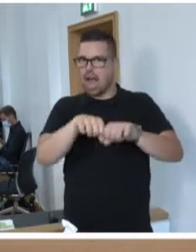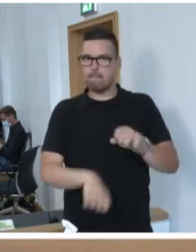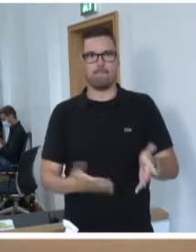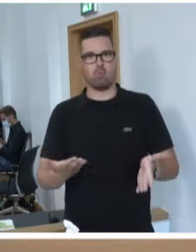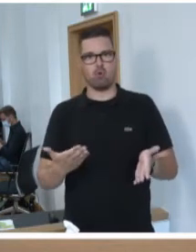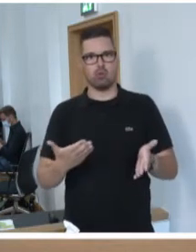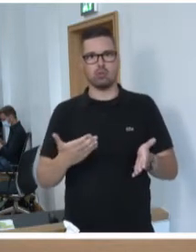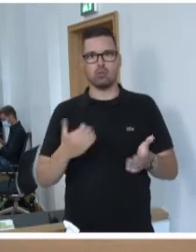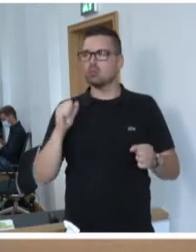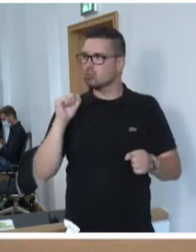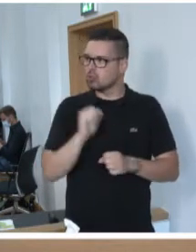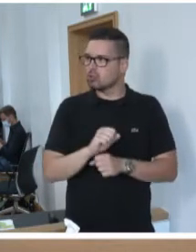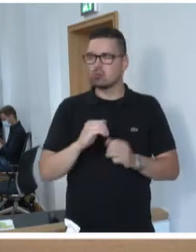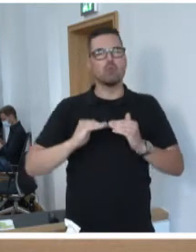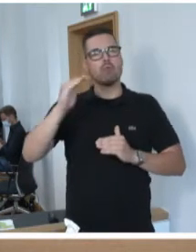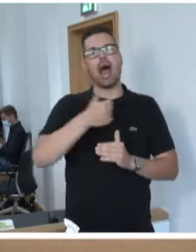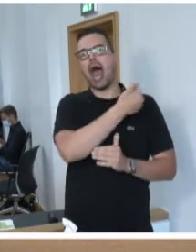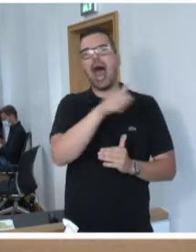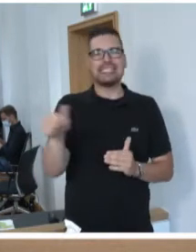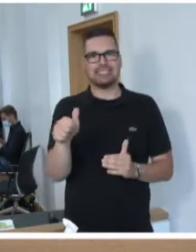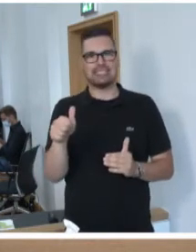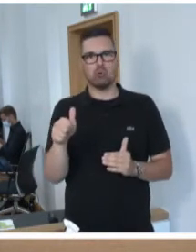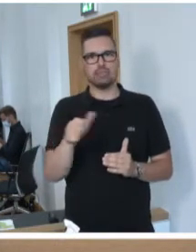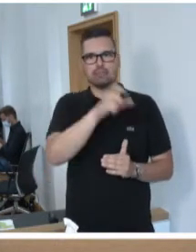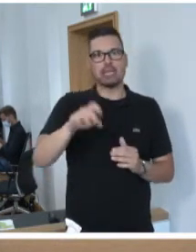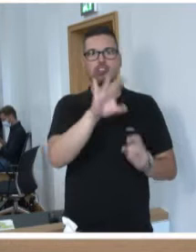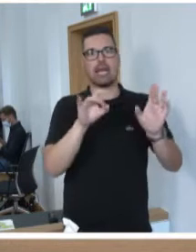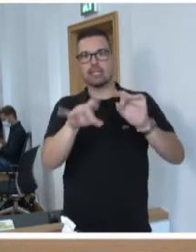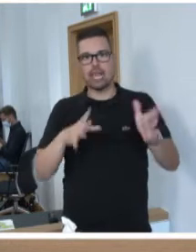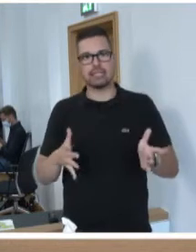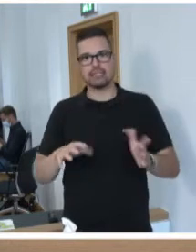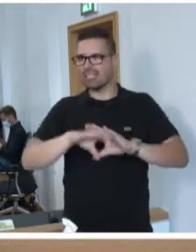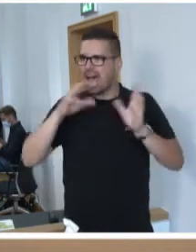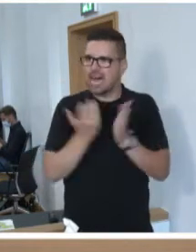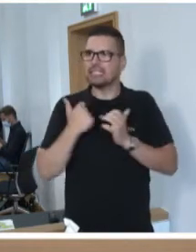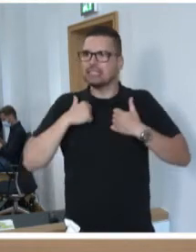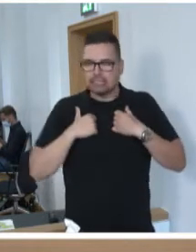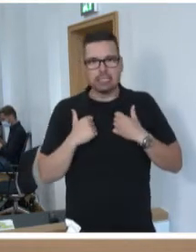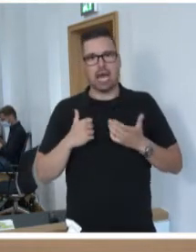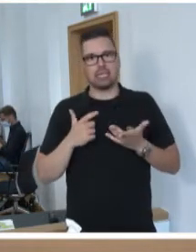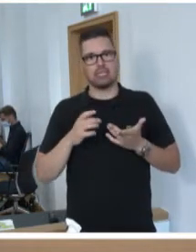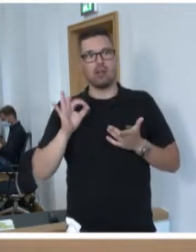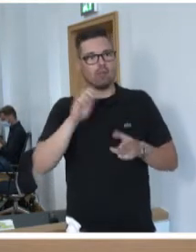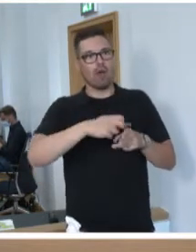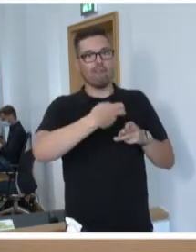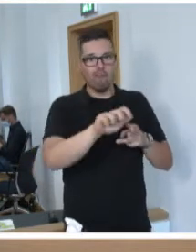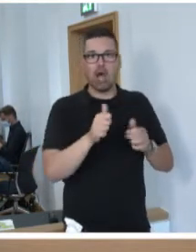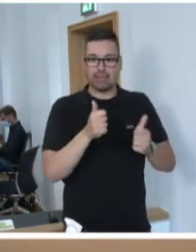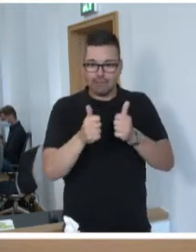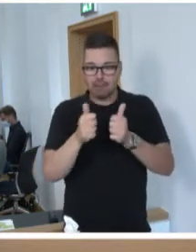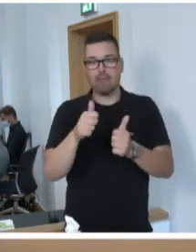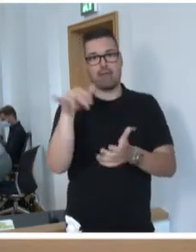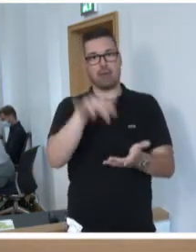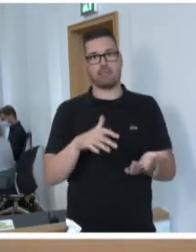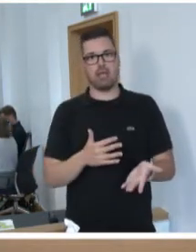am Ende tausendfachen Stellenabbau mitgetragen. Alles, damit das Unternehmen wettbewerbsfähig bleibt.